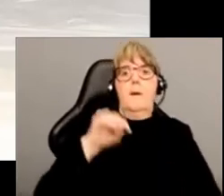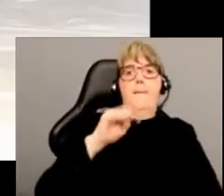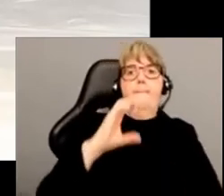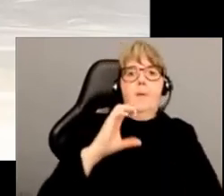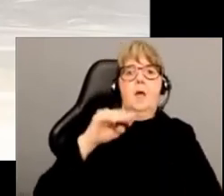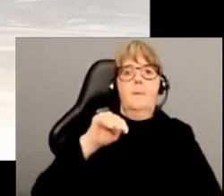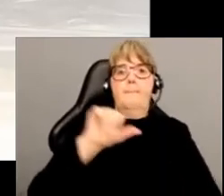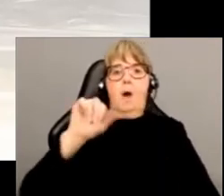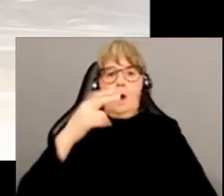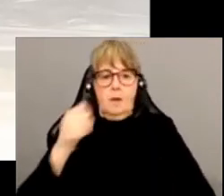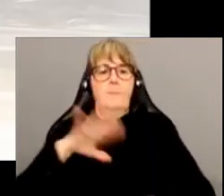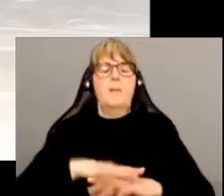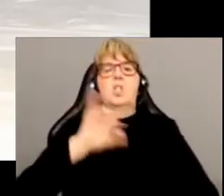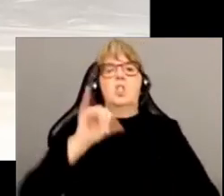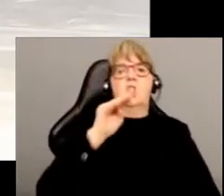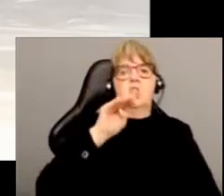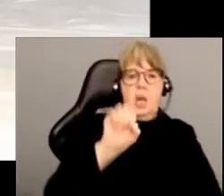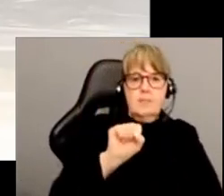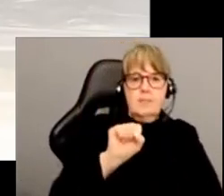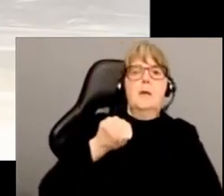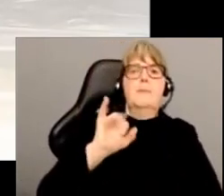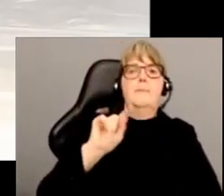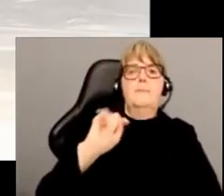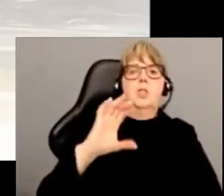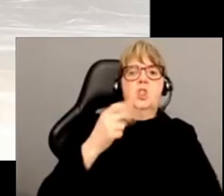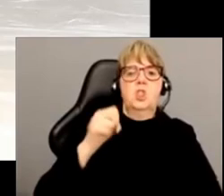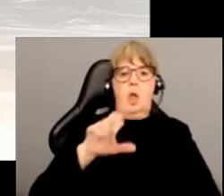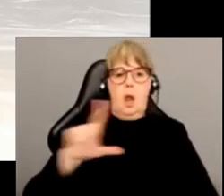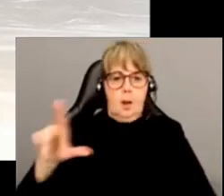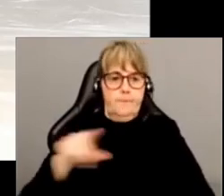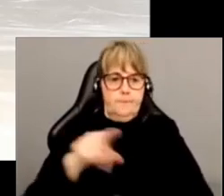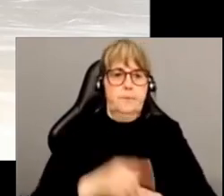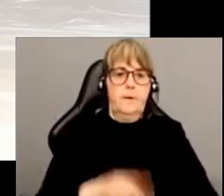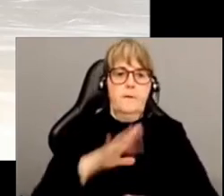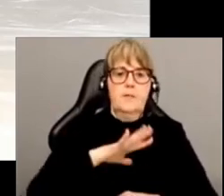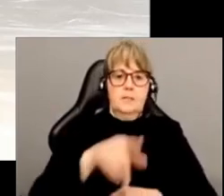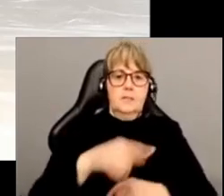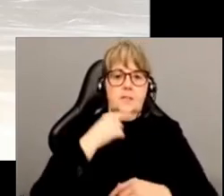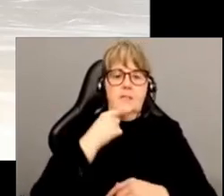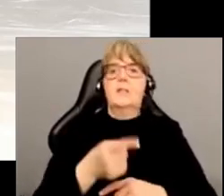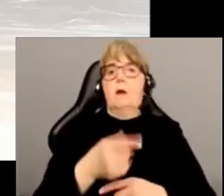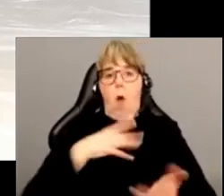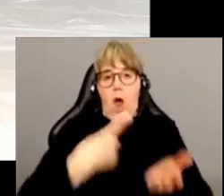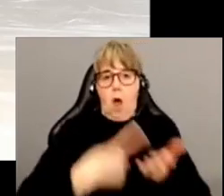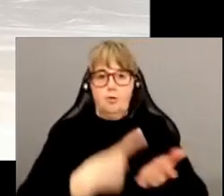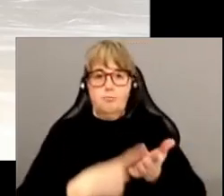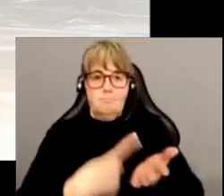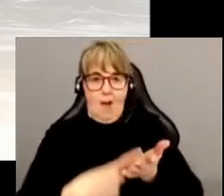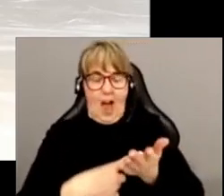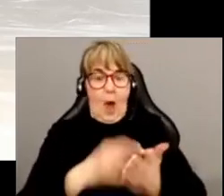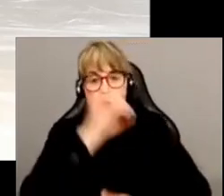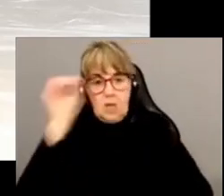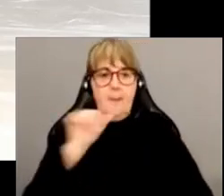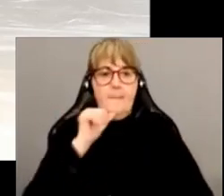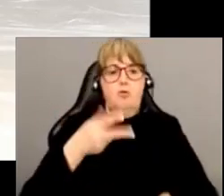Ritchells, qu'on voit ici s'essayer aux ombres chinoises en plein jour. Donc, je ne prétends pas que cet argument soit complètement original, mais à mon avis, il est trop souvent